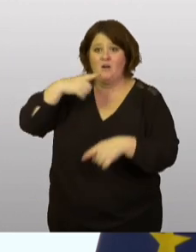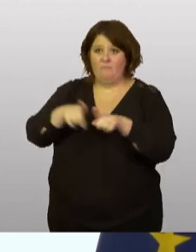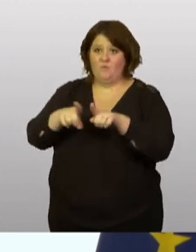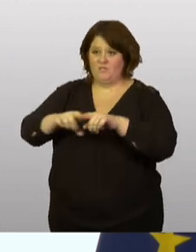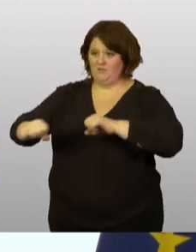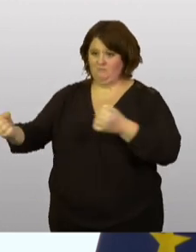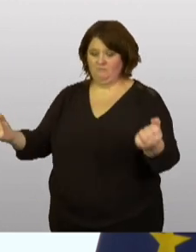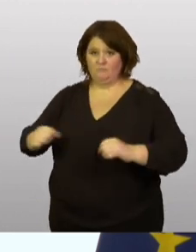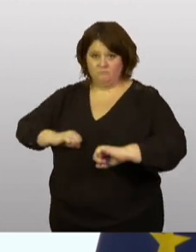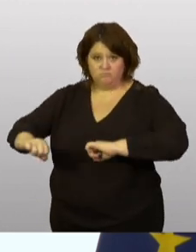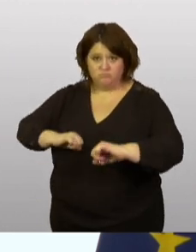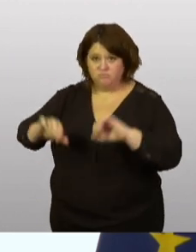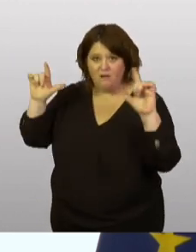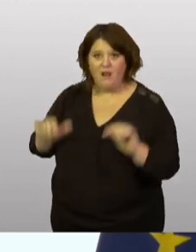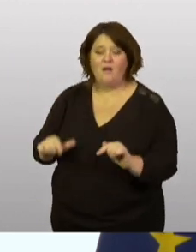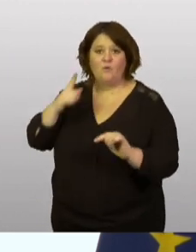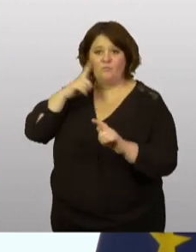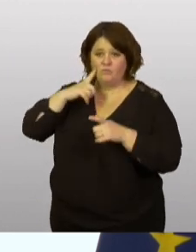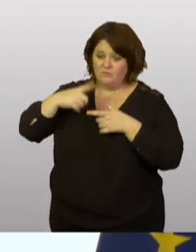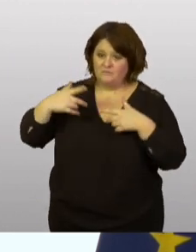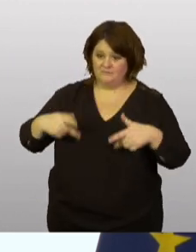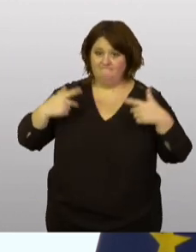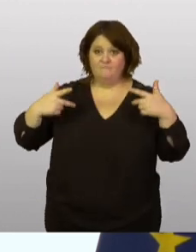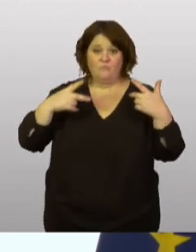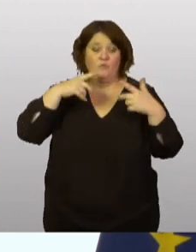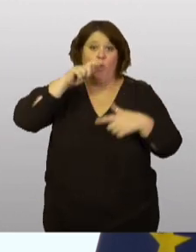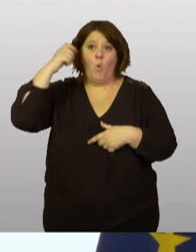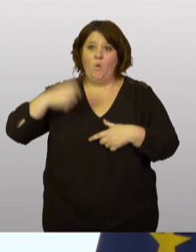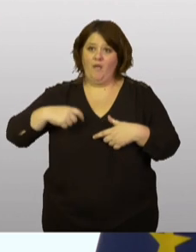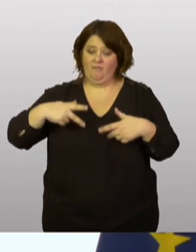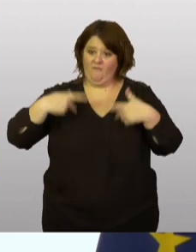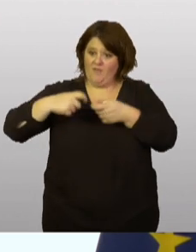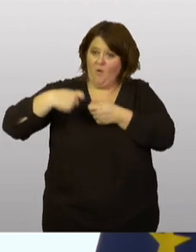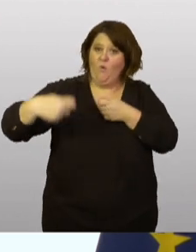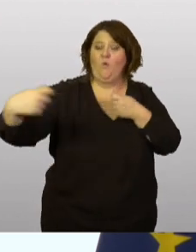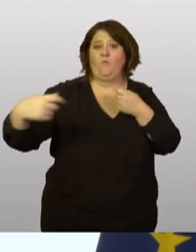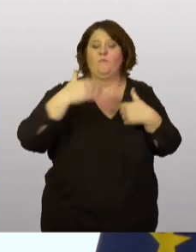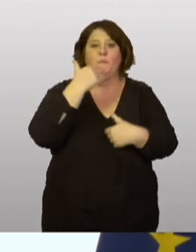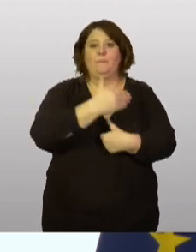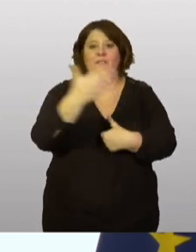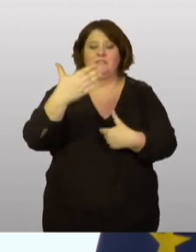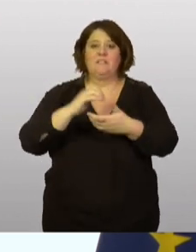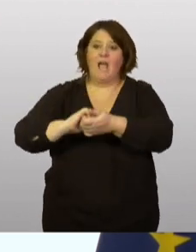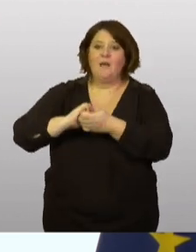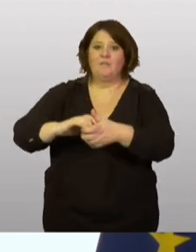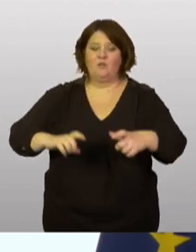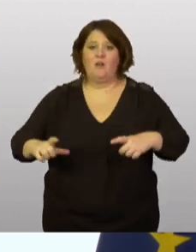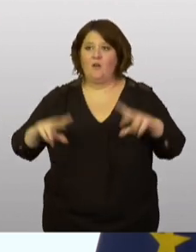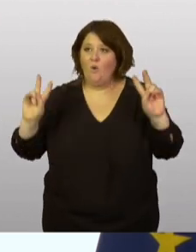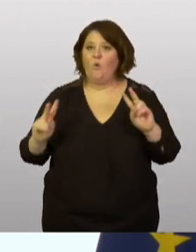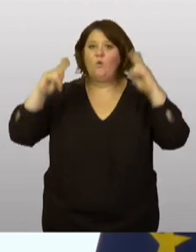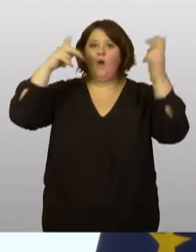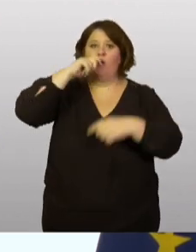acte pour pouvoir perdurer pour notre civilisation. Je vous remercie, chers amis et collègues. Gloire à l'Ukraine.